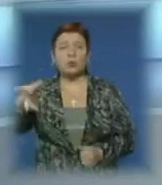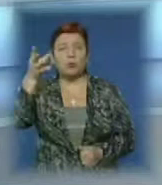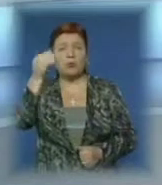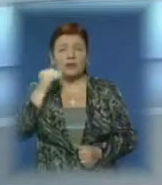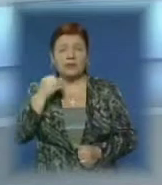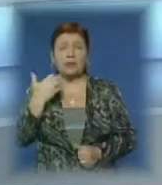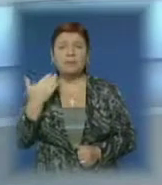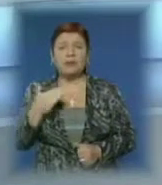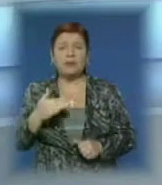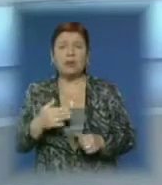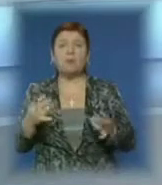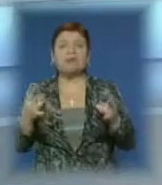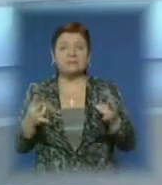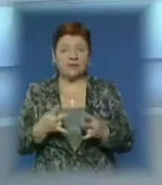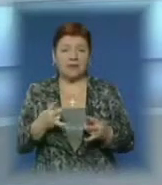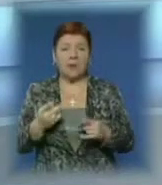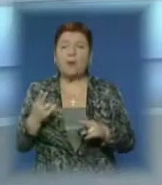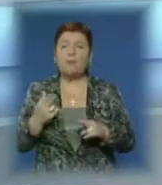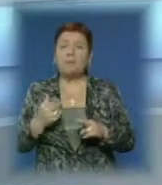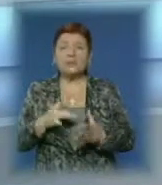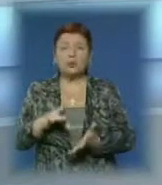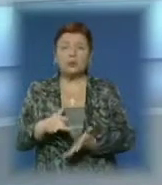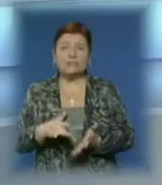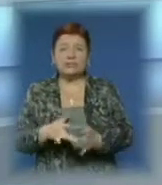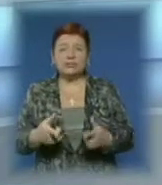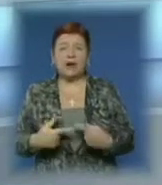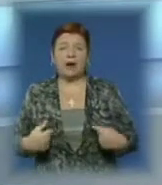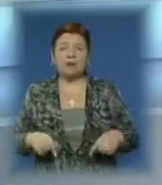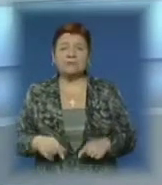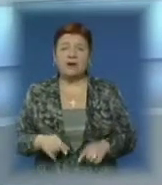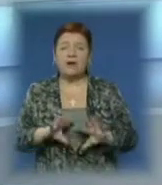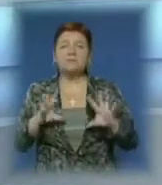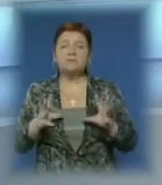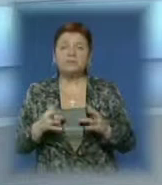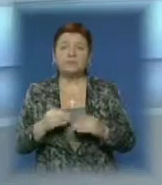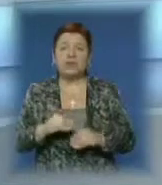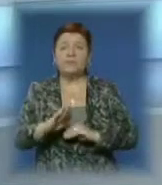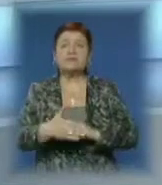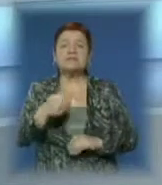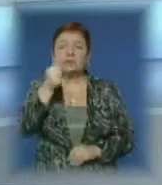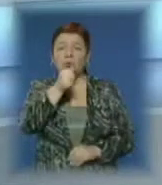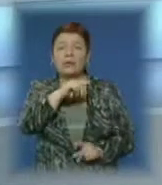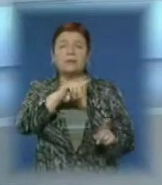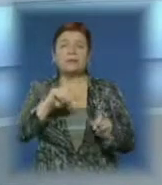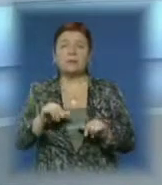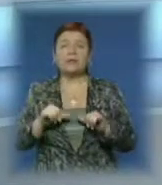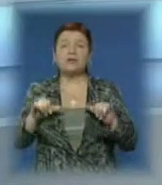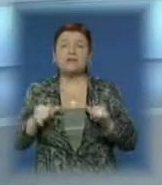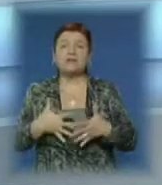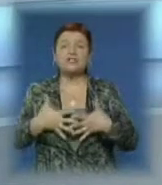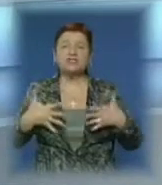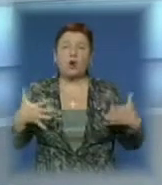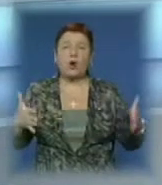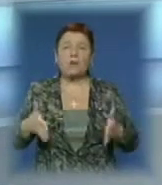її потенціалу. Для нашого краю це безумовно туристична галузь. Завдяки державній підтримці в останні роки на Закарпатті розвинулась широка